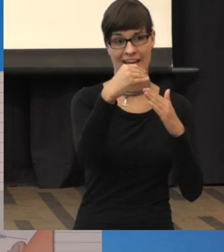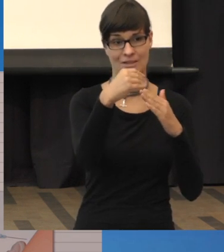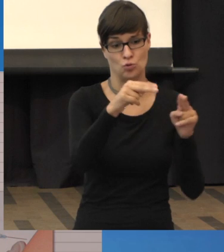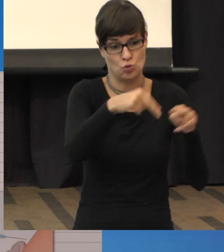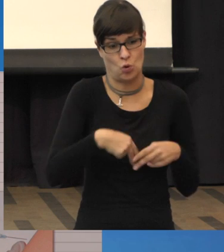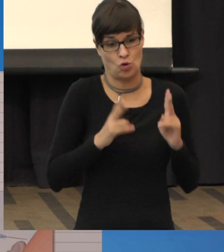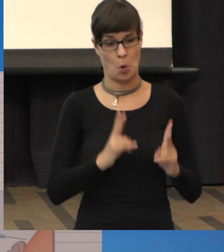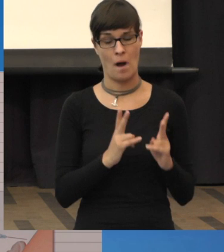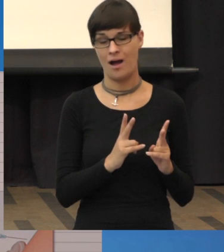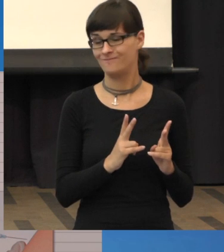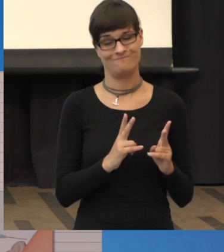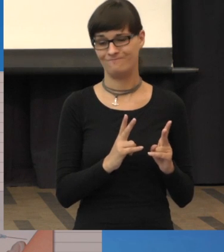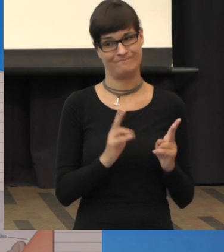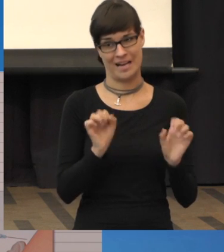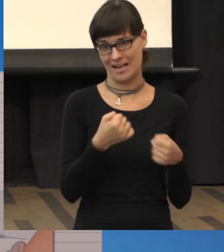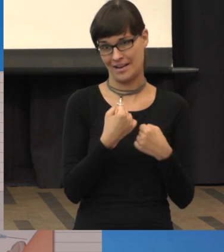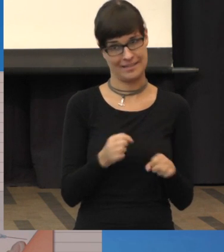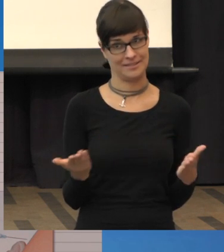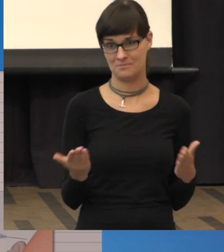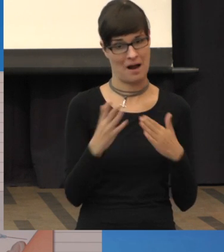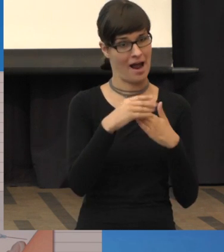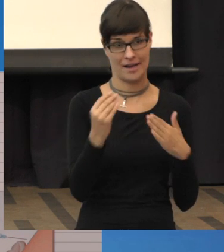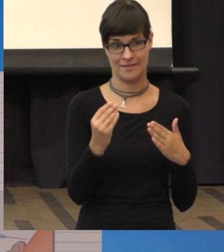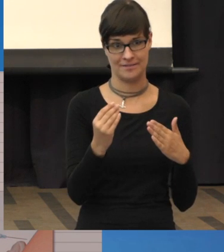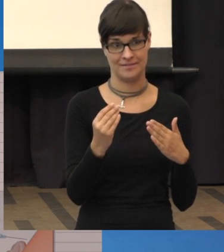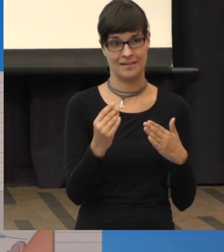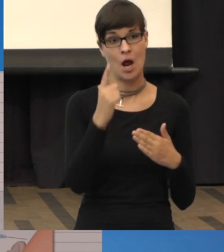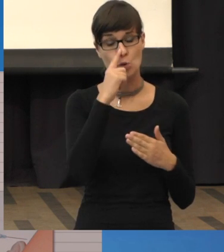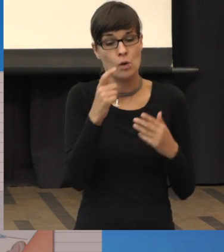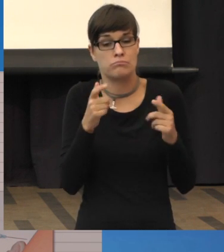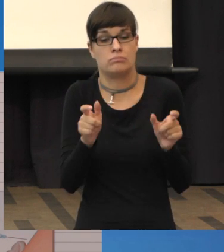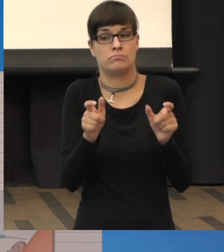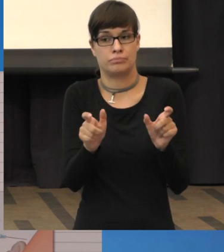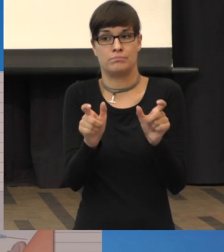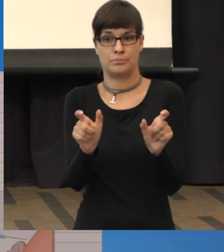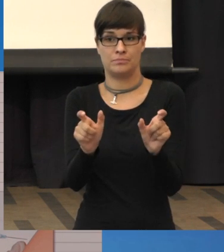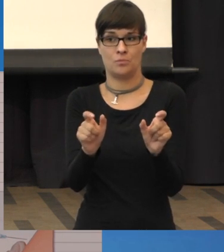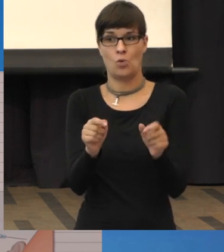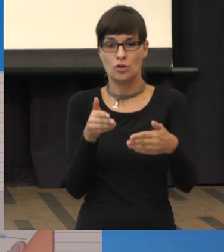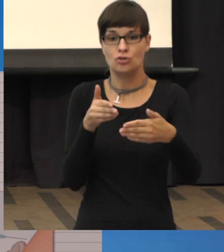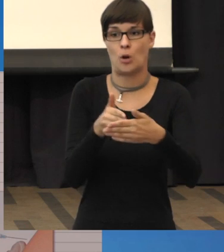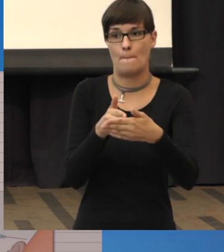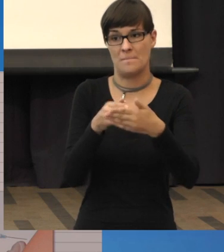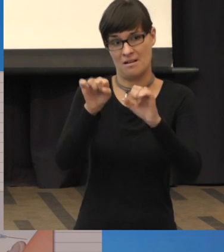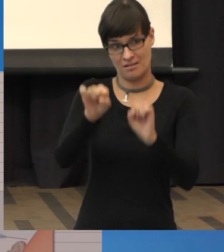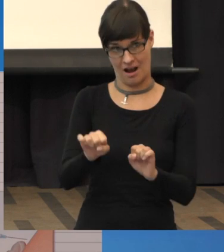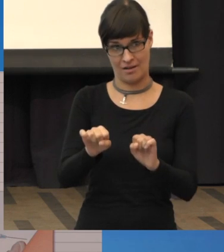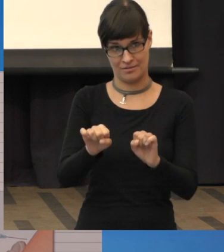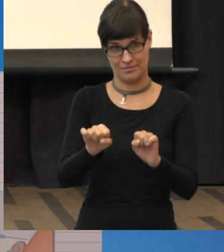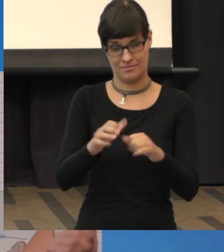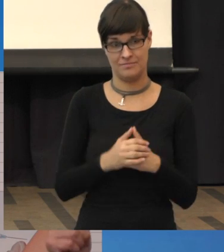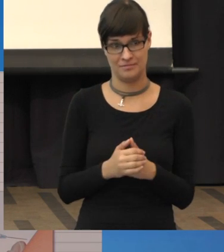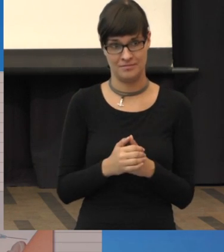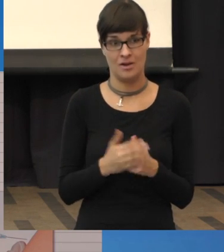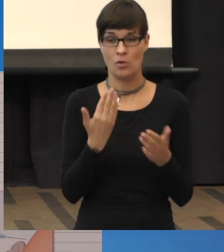wie ich das, soweit ich das richtig informiert bin, aufgehalten werden oder kommt zum Stillstand. und da